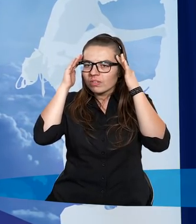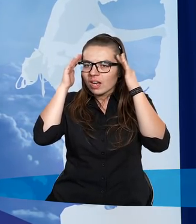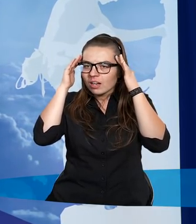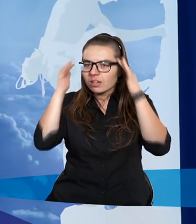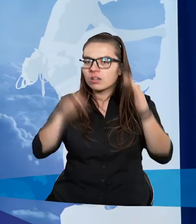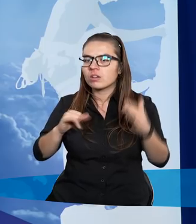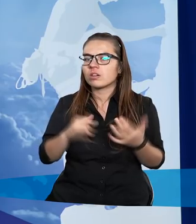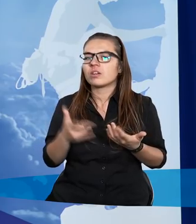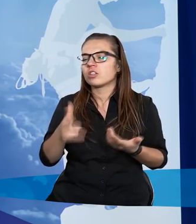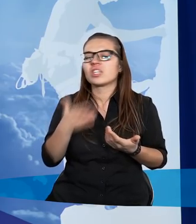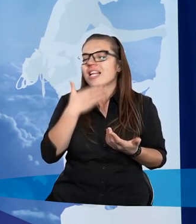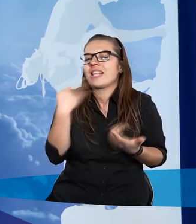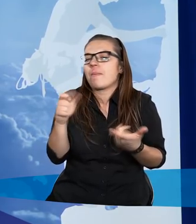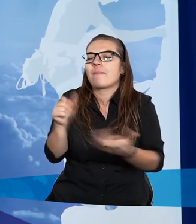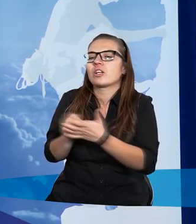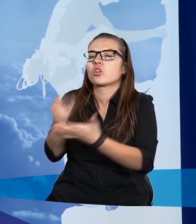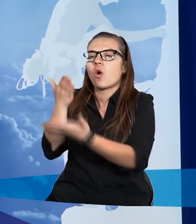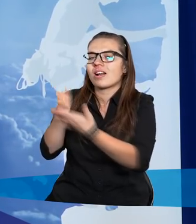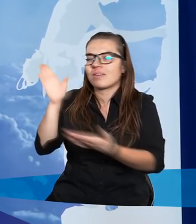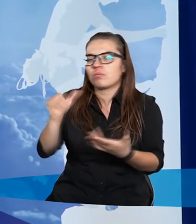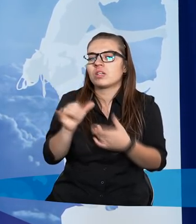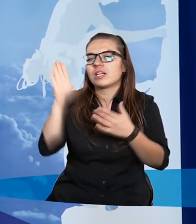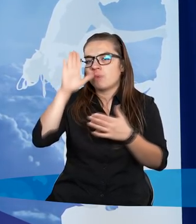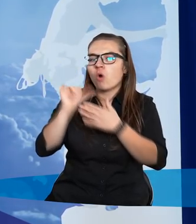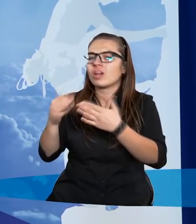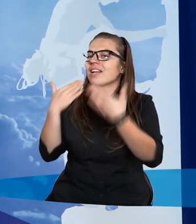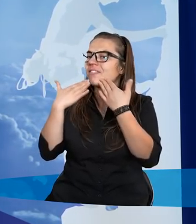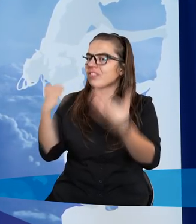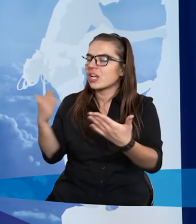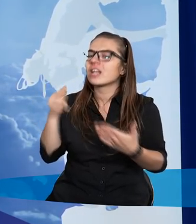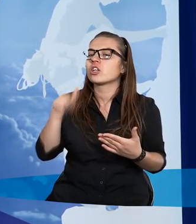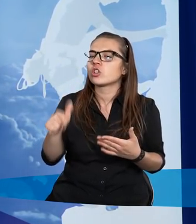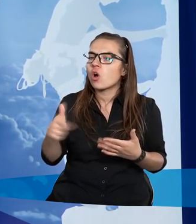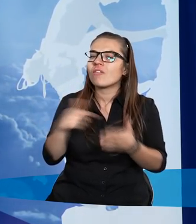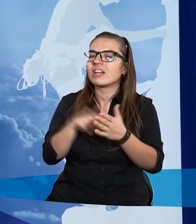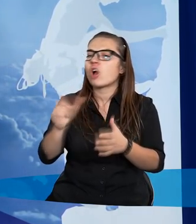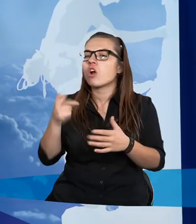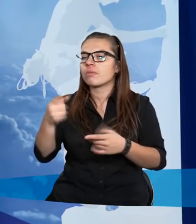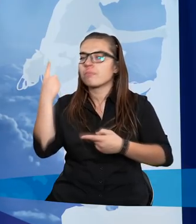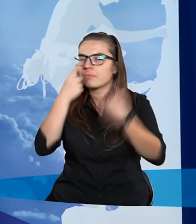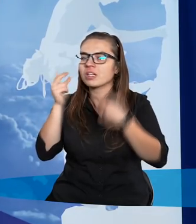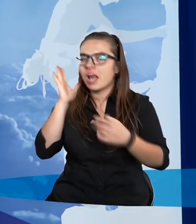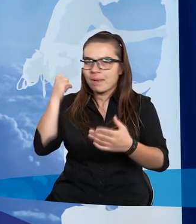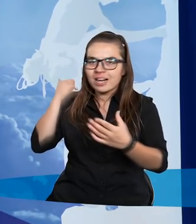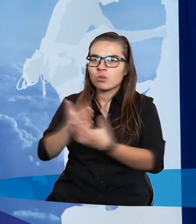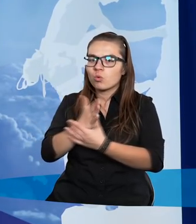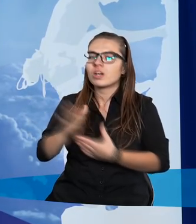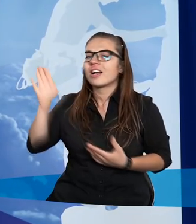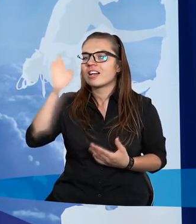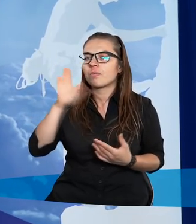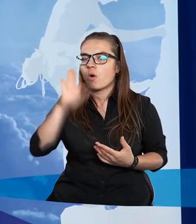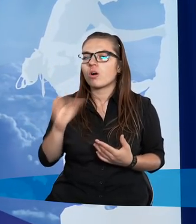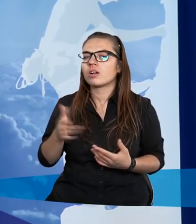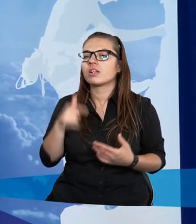stwierdziłem, że nie mam nic do zaoferowania. Po prostu jestem Bogu wdzięczny. I to, o czym myślałem, że będę służyć Bogu,